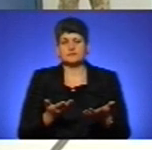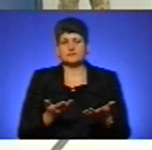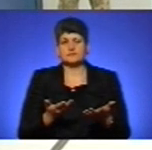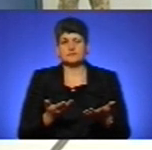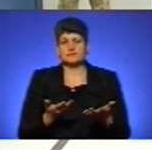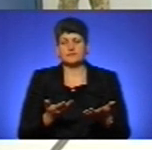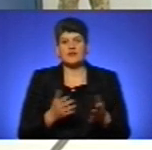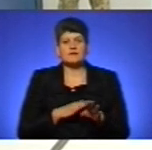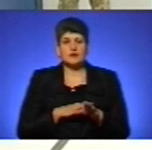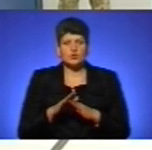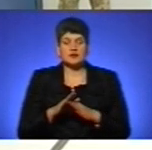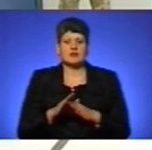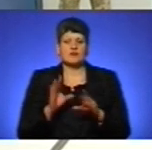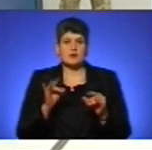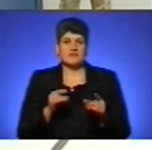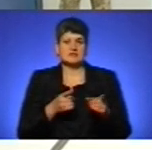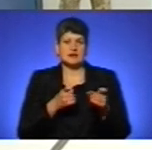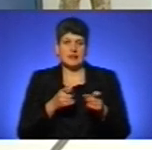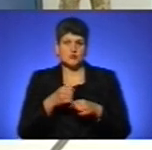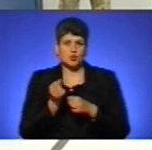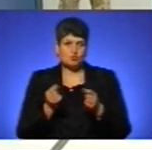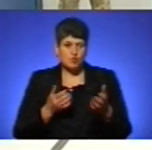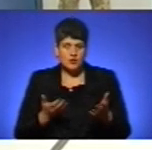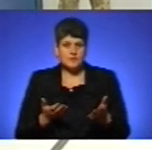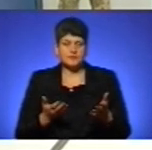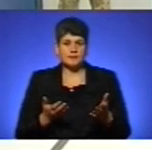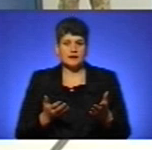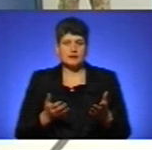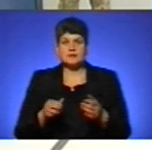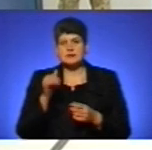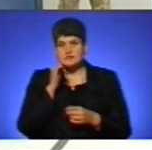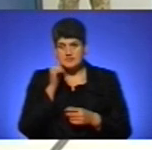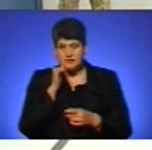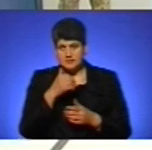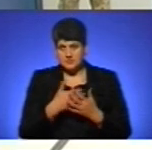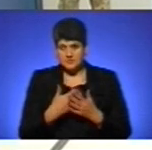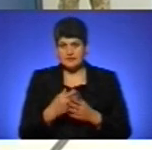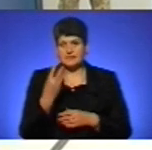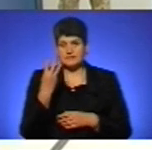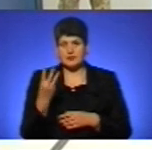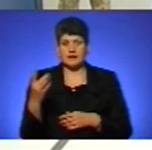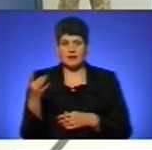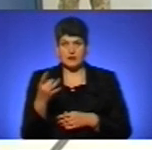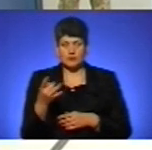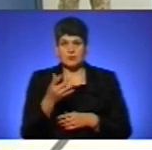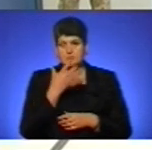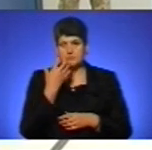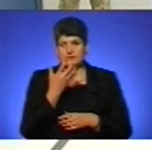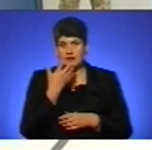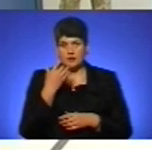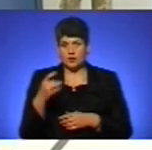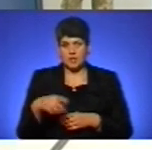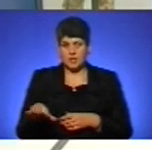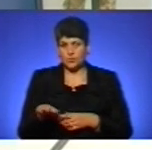виконання вправ зі стрілецької зброї. Завтра, до речі, три райони південного регіону